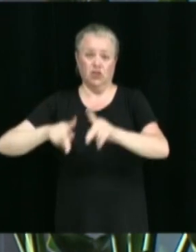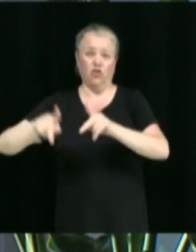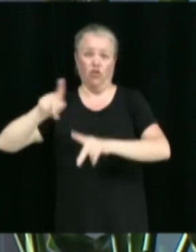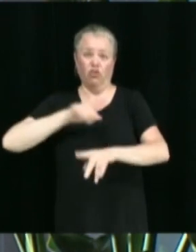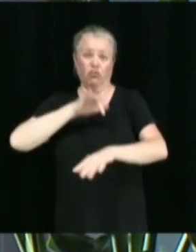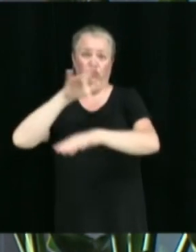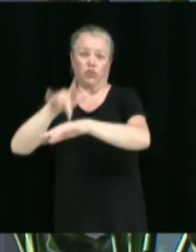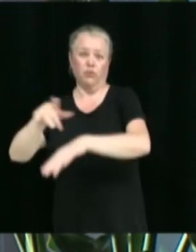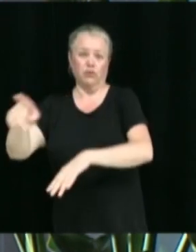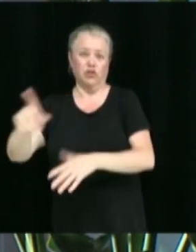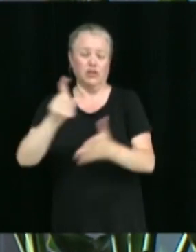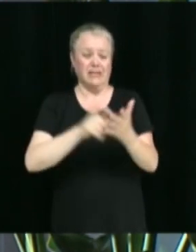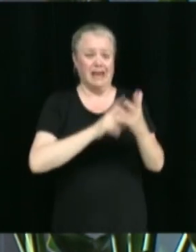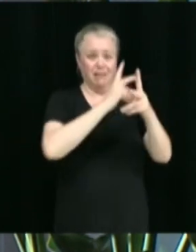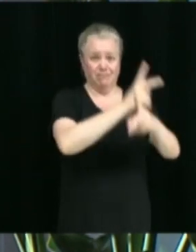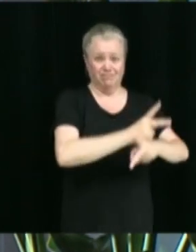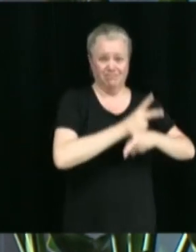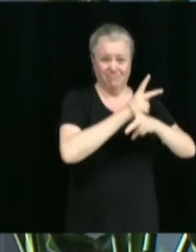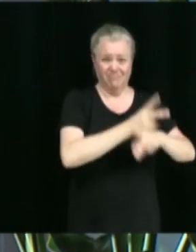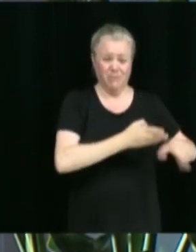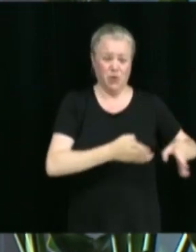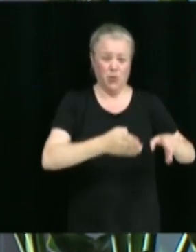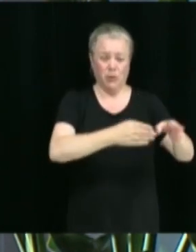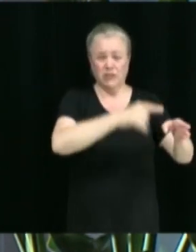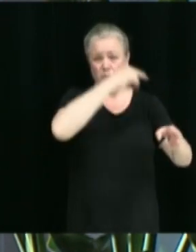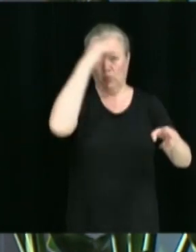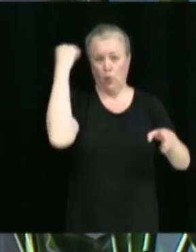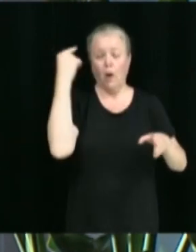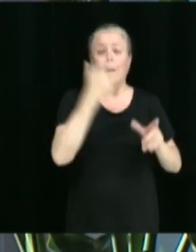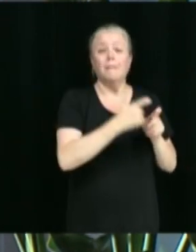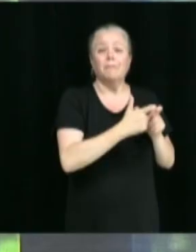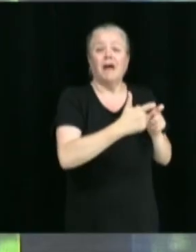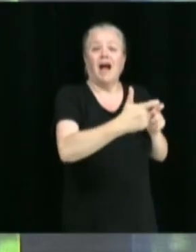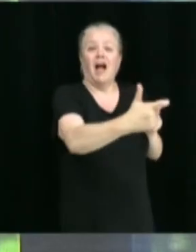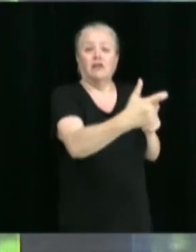du ruisseau noir, branche 34, situé sur notre territoire.